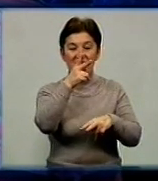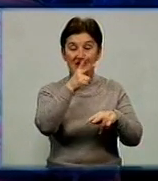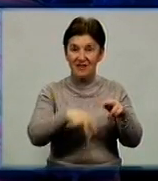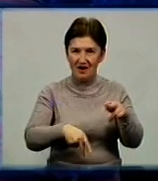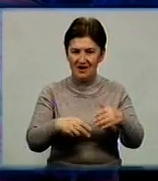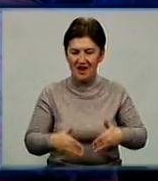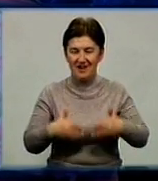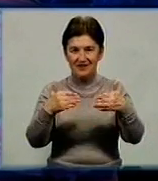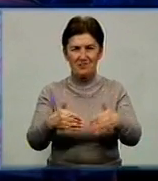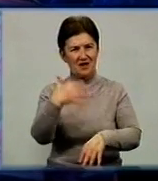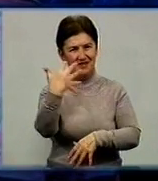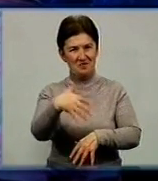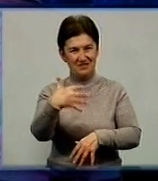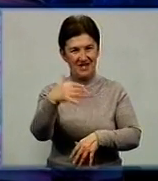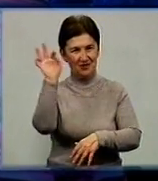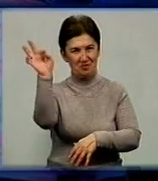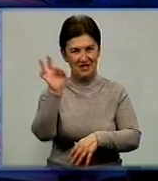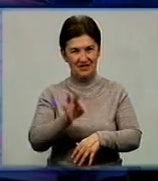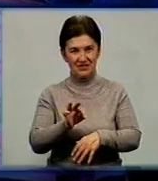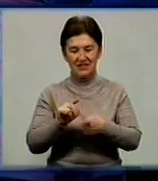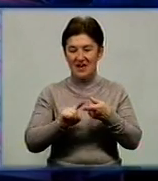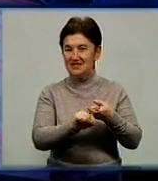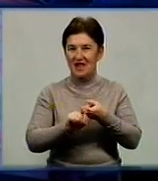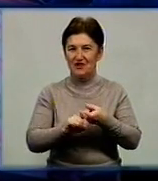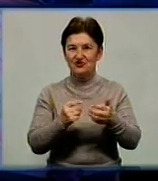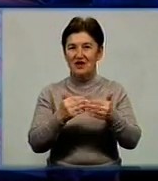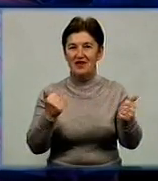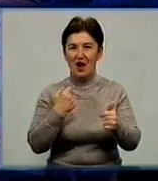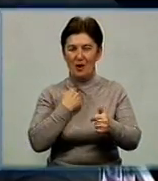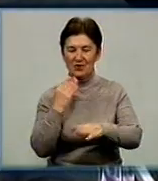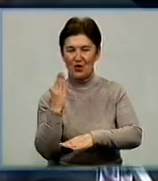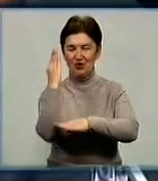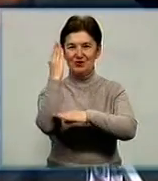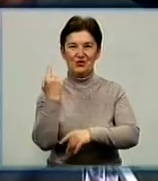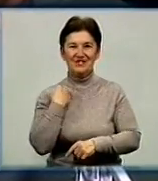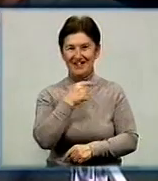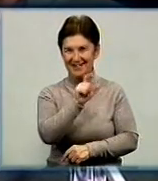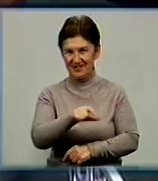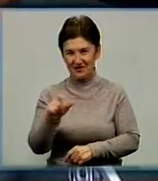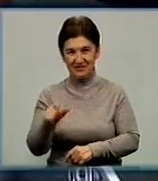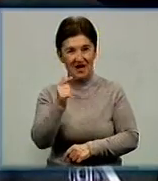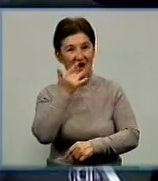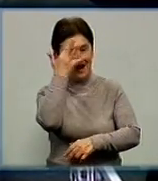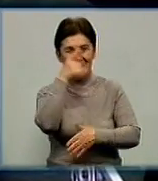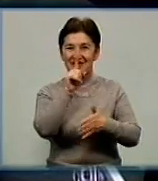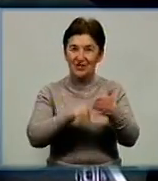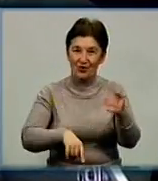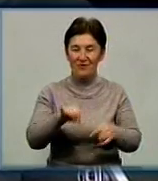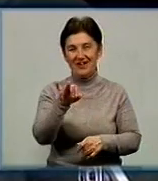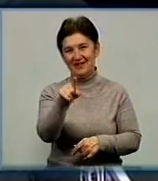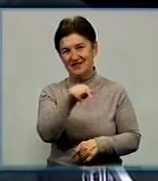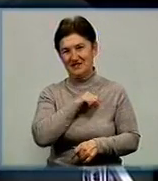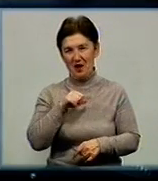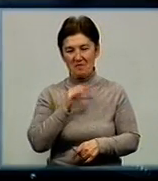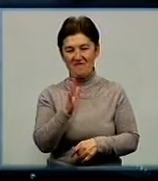він на 50% буде залежати від того, як проголосують кіровоградці. Розраховує на перемогу у шоу і сам Влад. Однак,